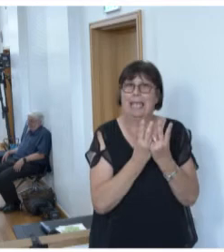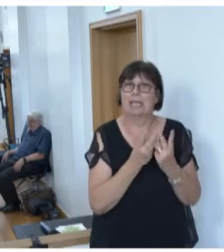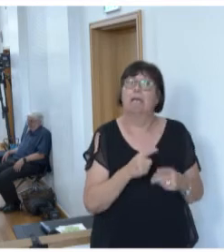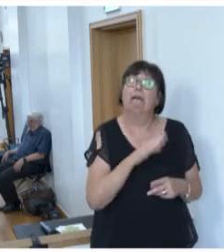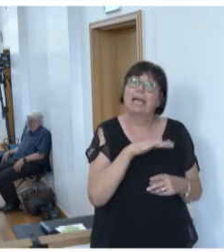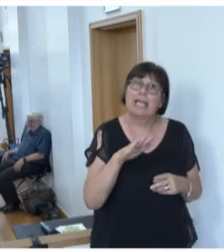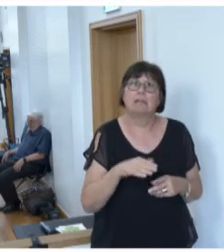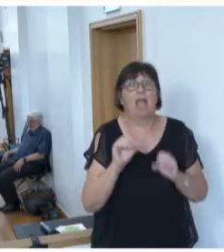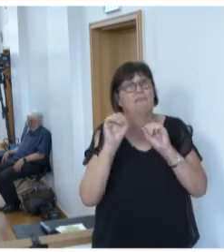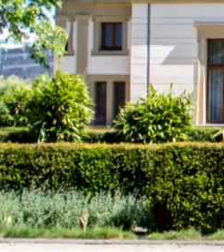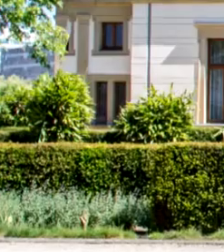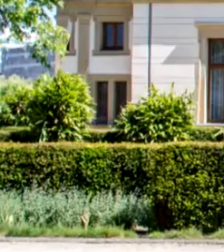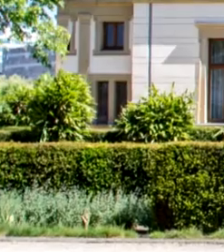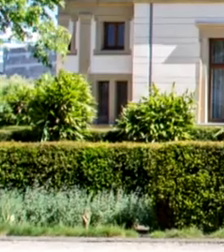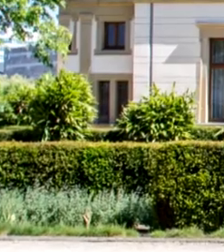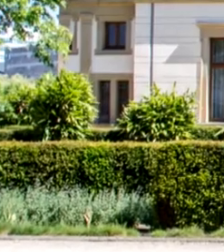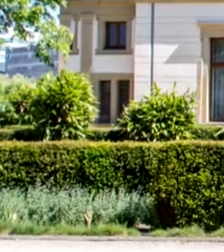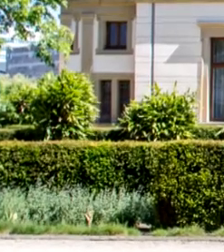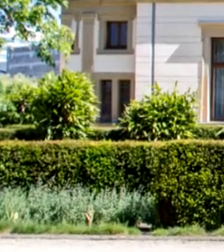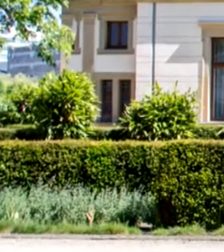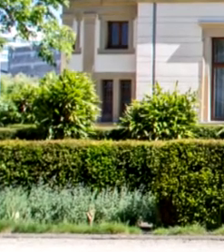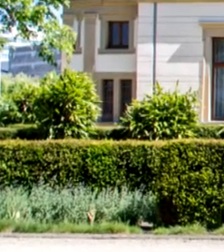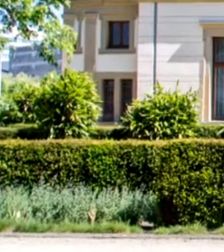Vernachlässigung, Misshandlung und Missbrauch zu schützen.